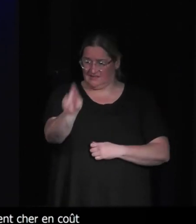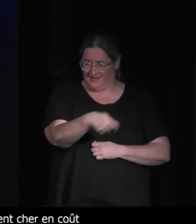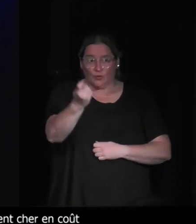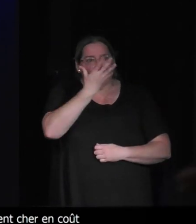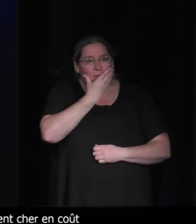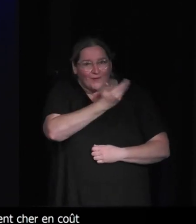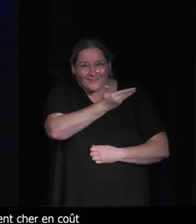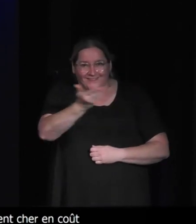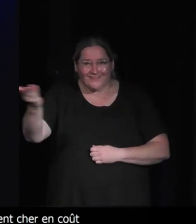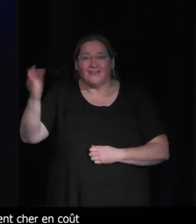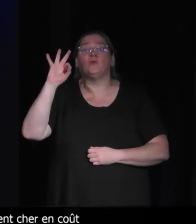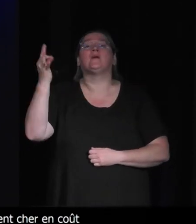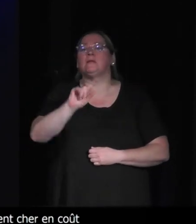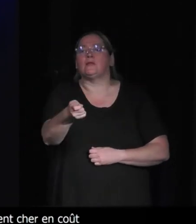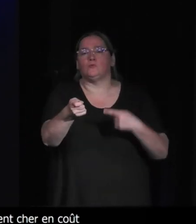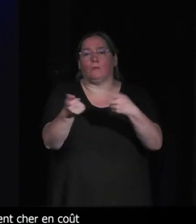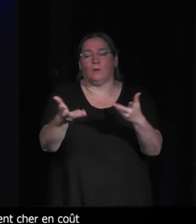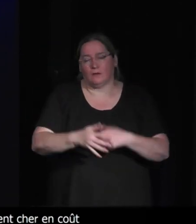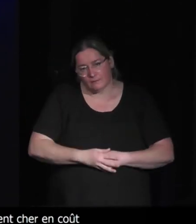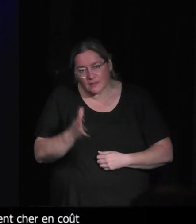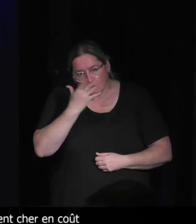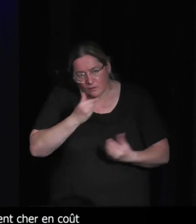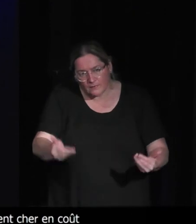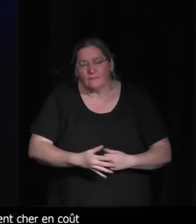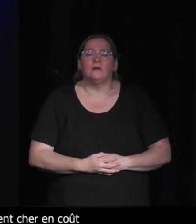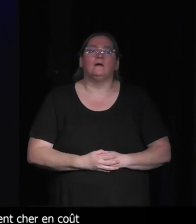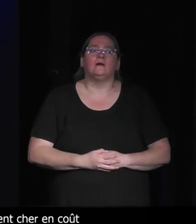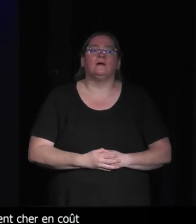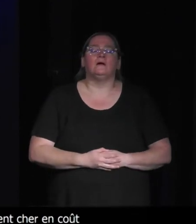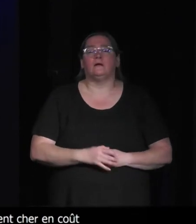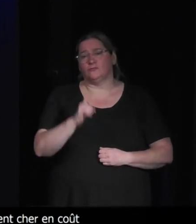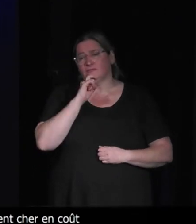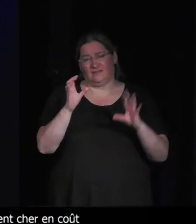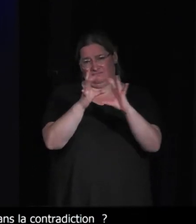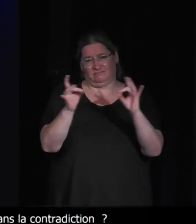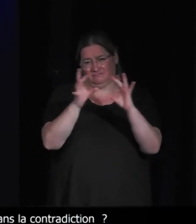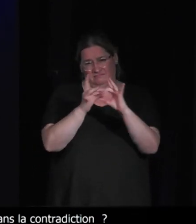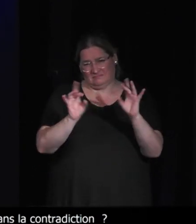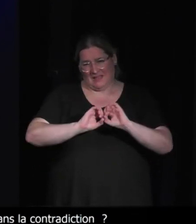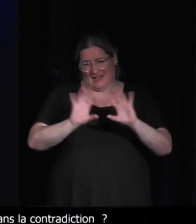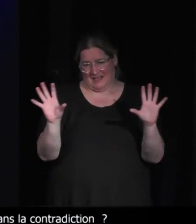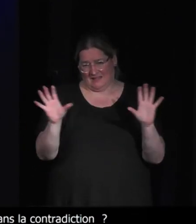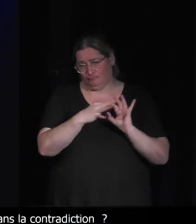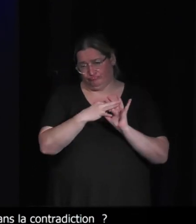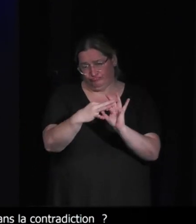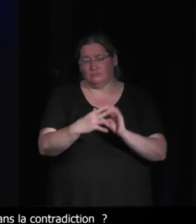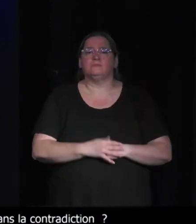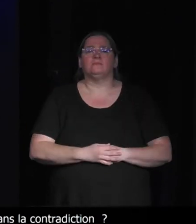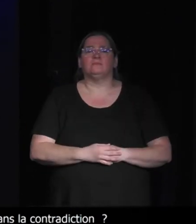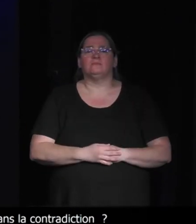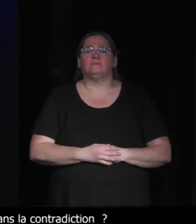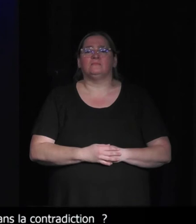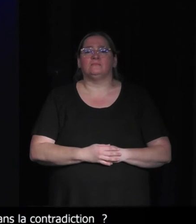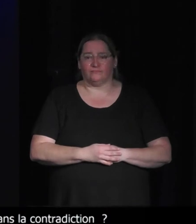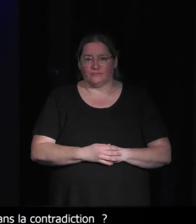Mais il faudrait se demander quelle nature. Mais on revient à un paradoxe qui a été évoqué précédemment.'est-à que par rapport à la nature, le jeu vidéo